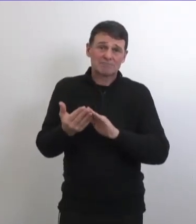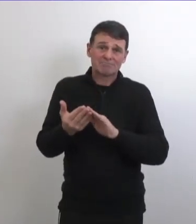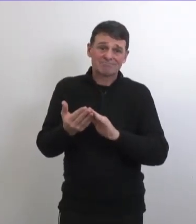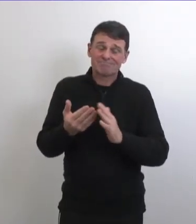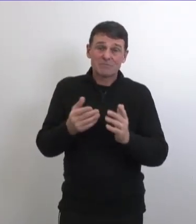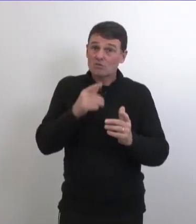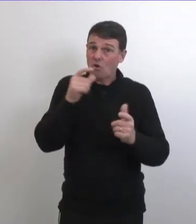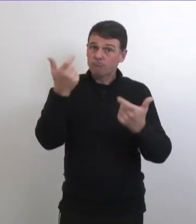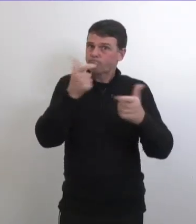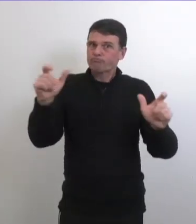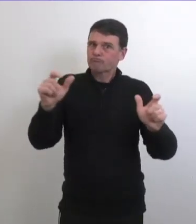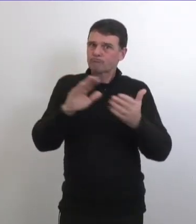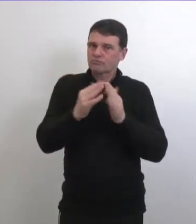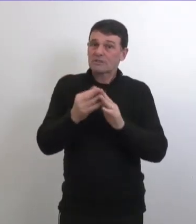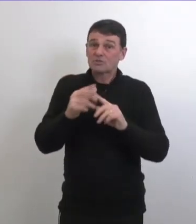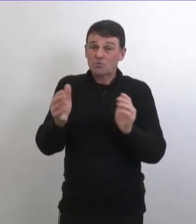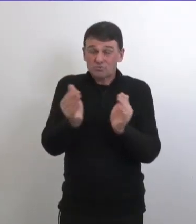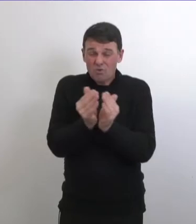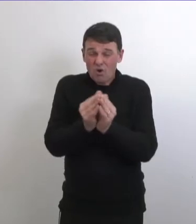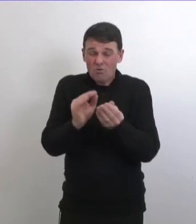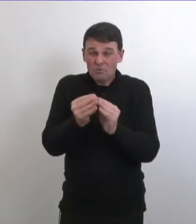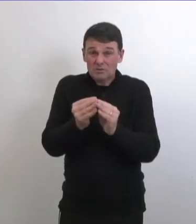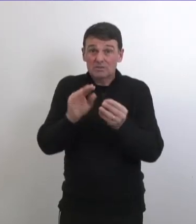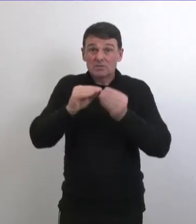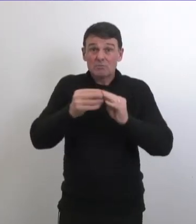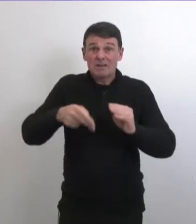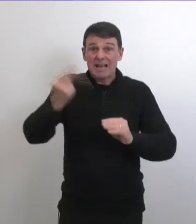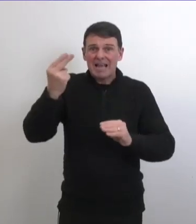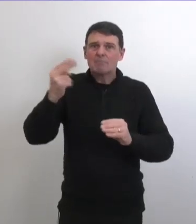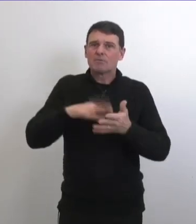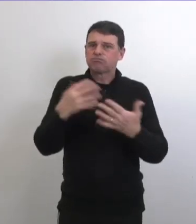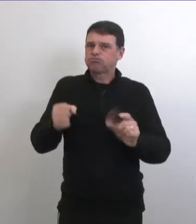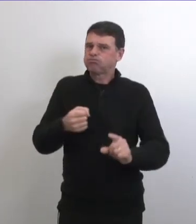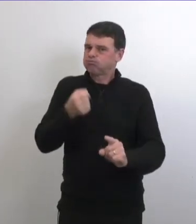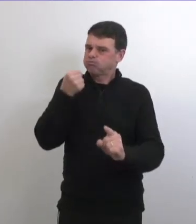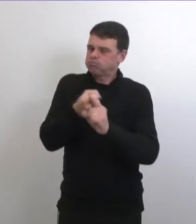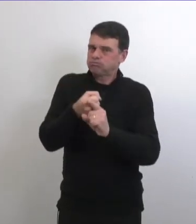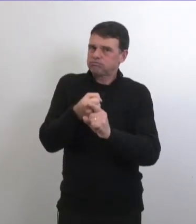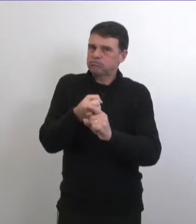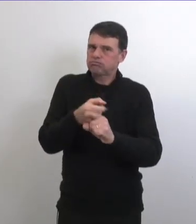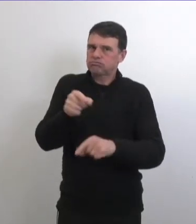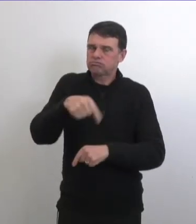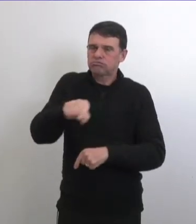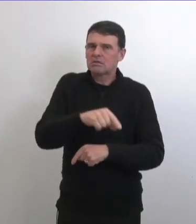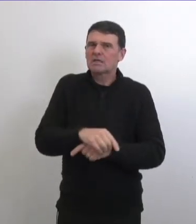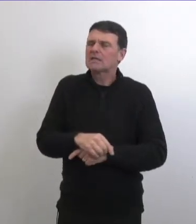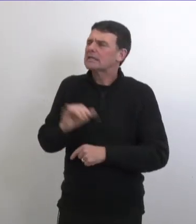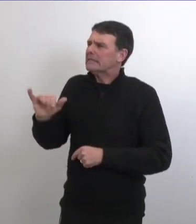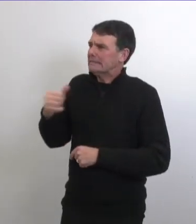communautés ce sont des toutes petites communautés elles sont vraiment pas de grande taille donc ça vraiment d'énormes répercussions